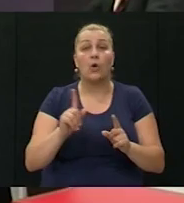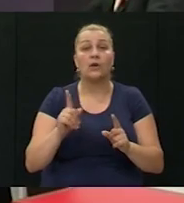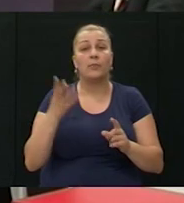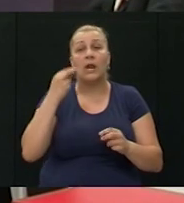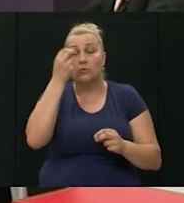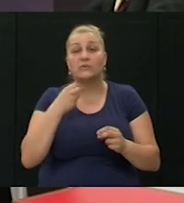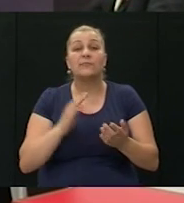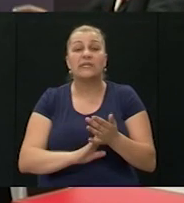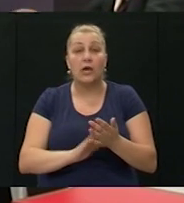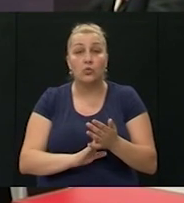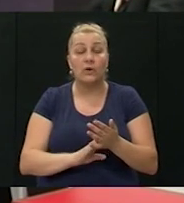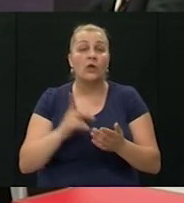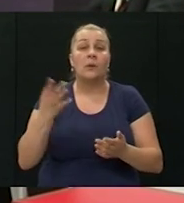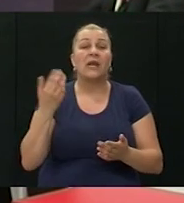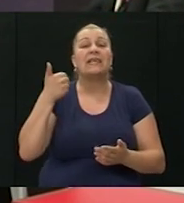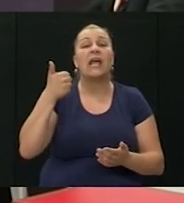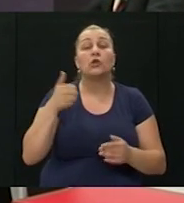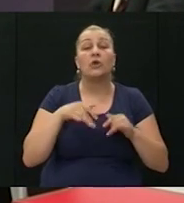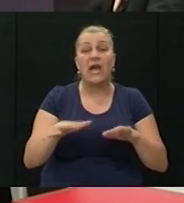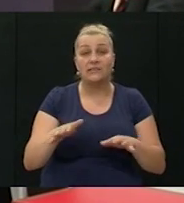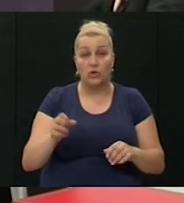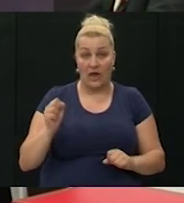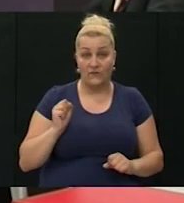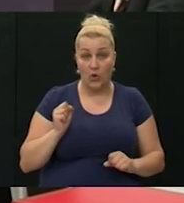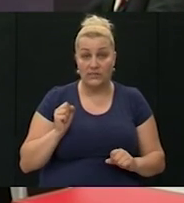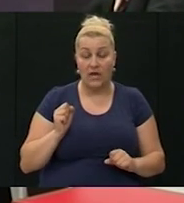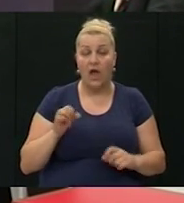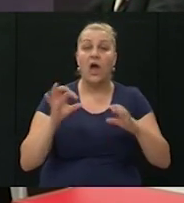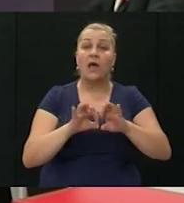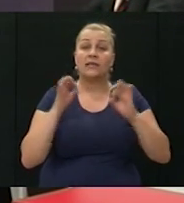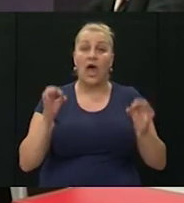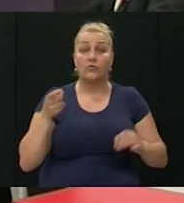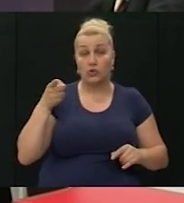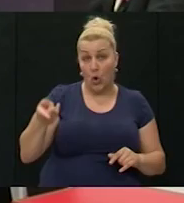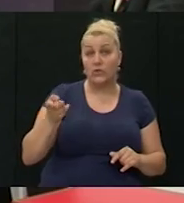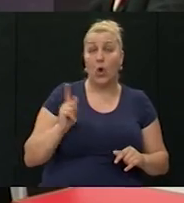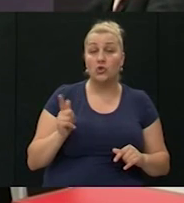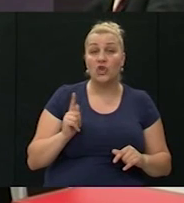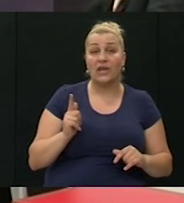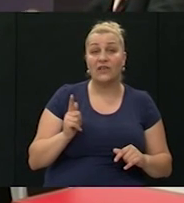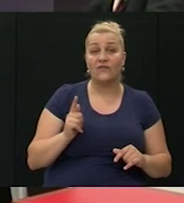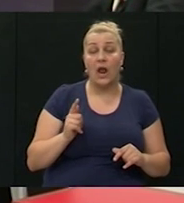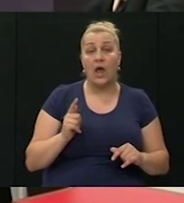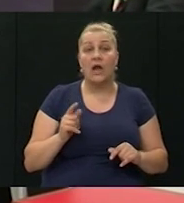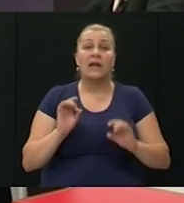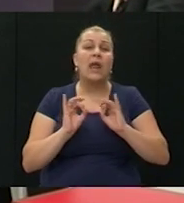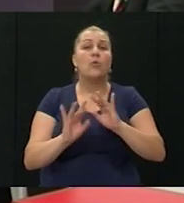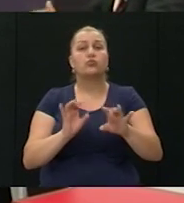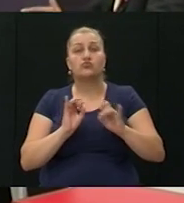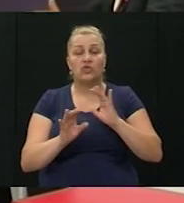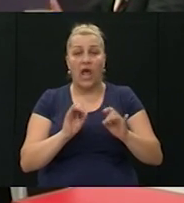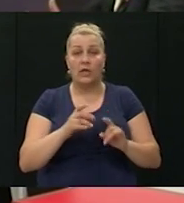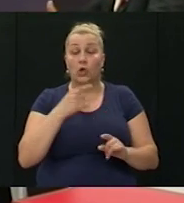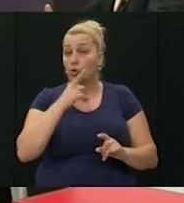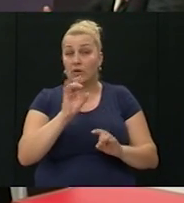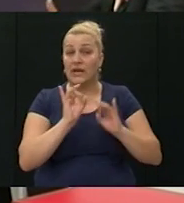u srpske ruke, pa je bila jednonacionalna vojska, a javnosti od njih očekivale, generale, da je javnosti očekivale napuštaja. Znači,